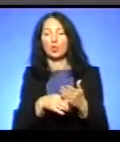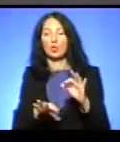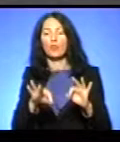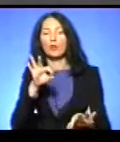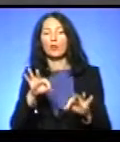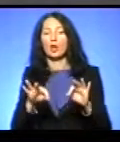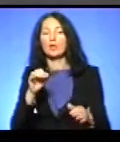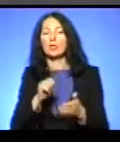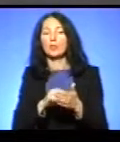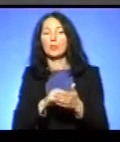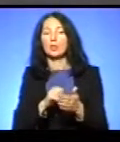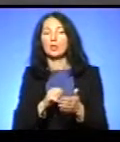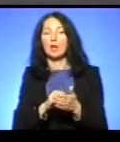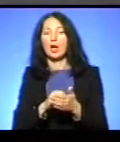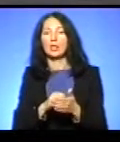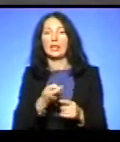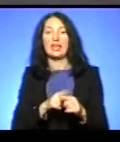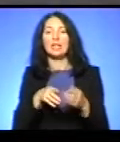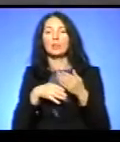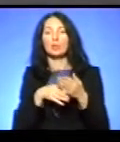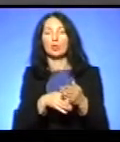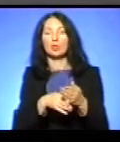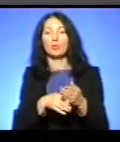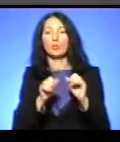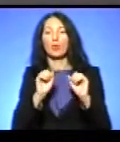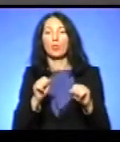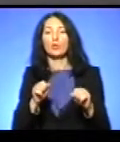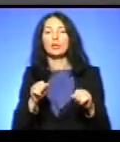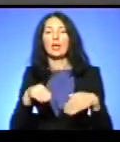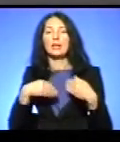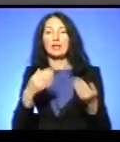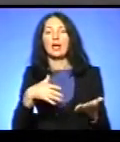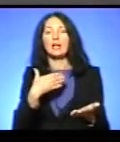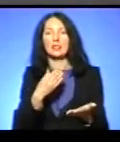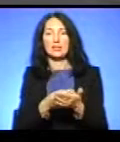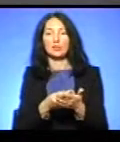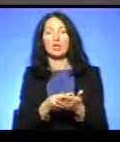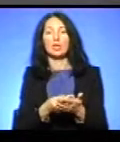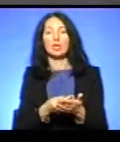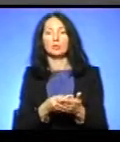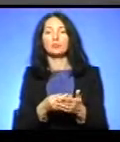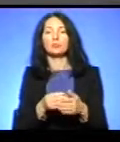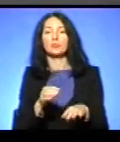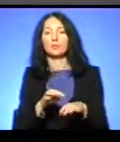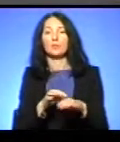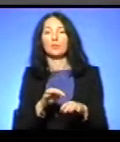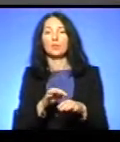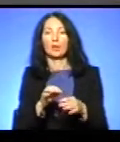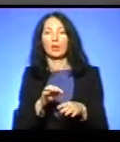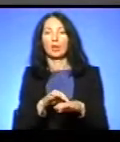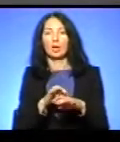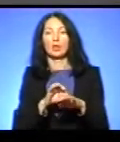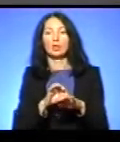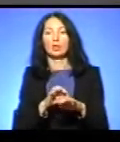матеріал, яким чином здати свої взірці на аналіз в лабораторію